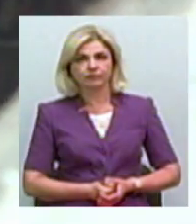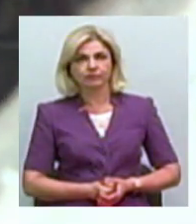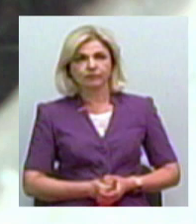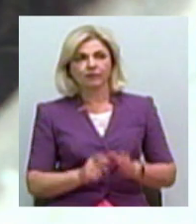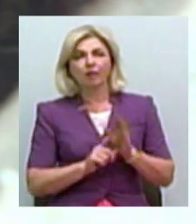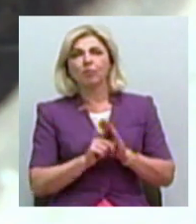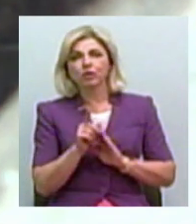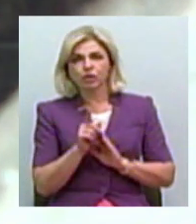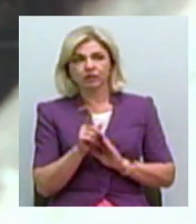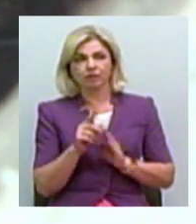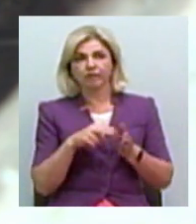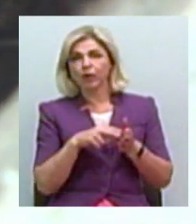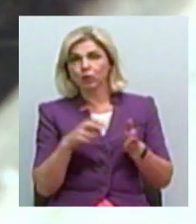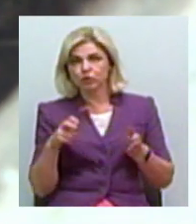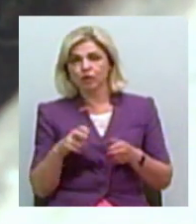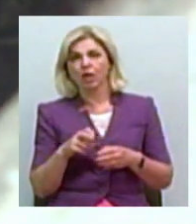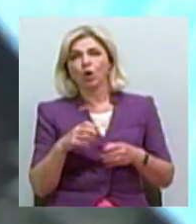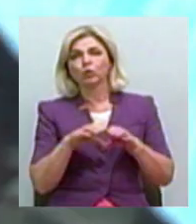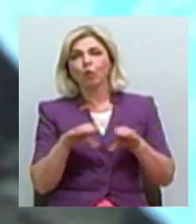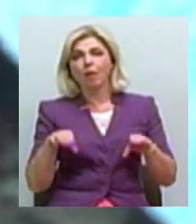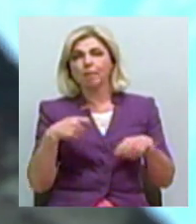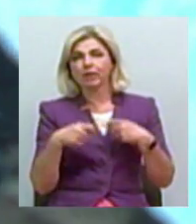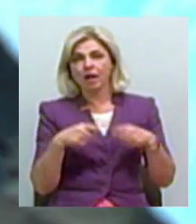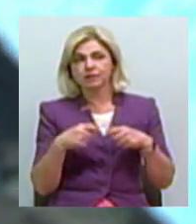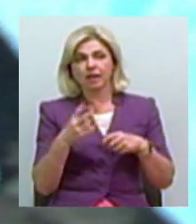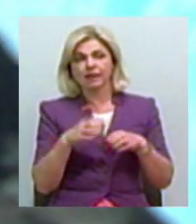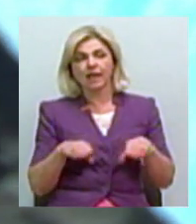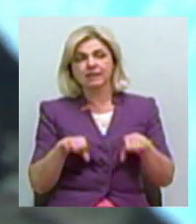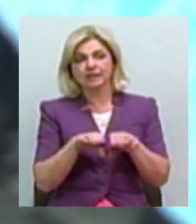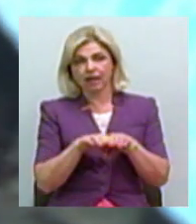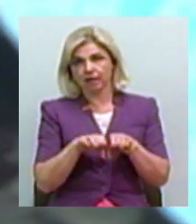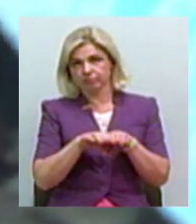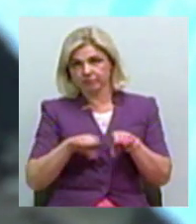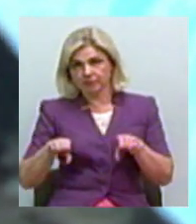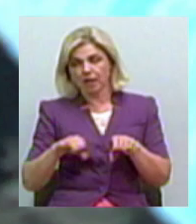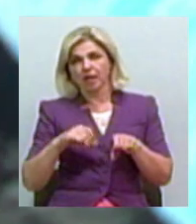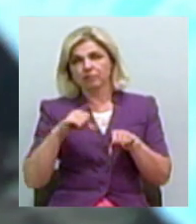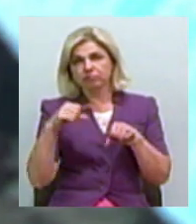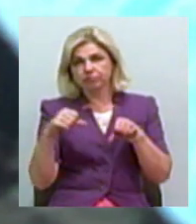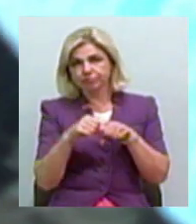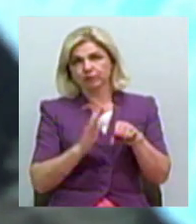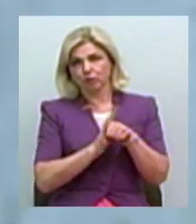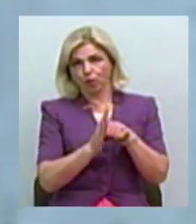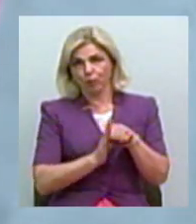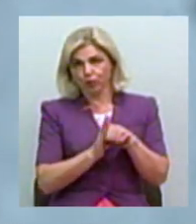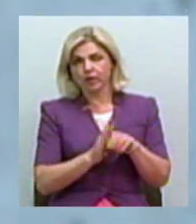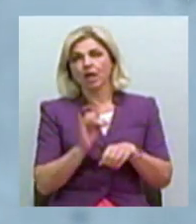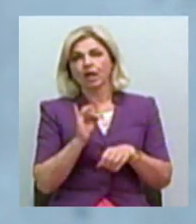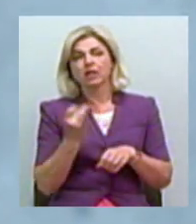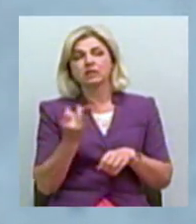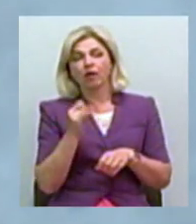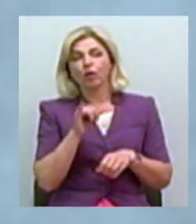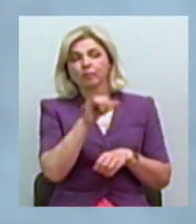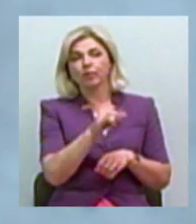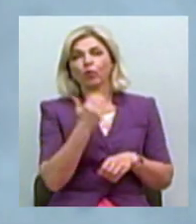Починають від'єднання. Тут труба пластикова. Її на стику від'єднують, закупорюють та пломбують. Цікавимося в сусідів